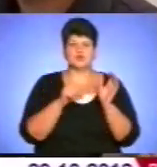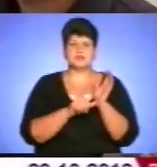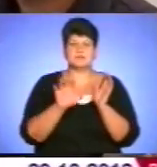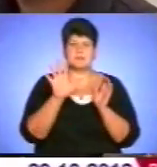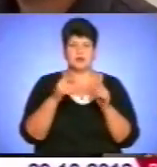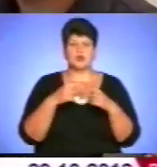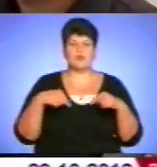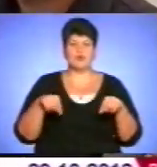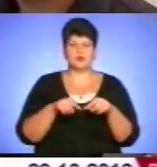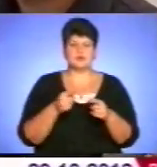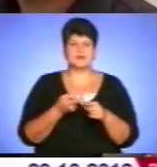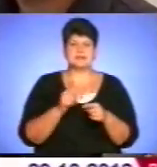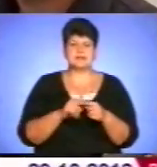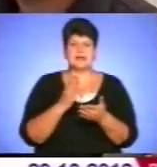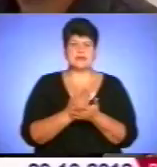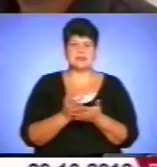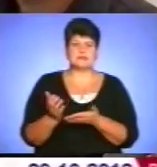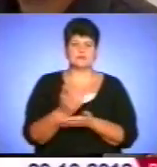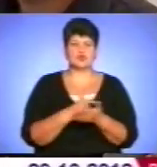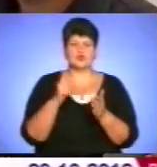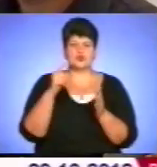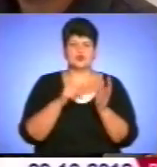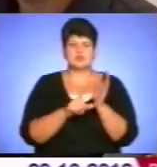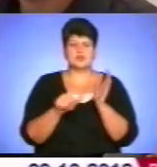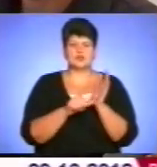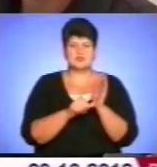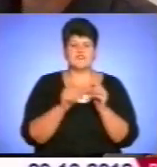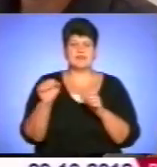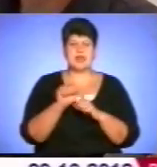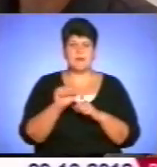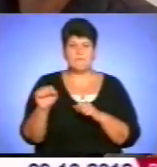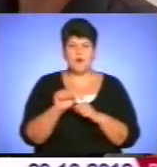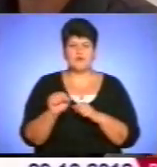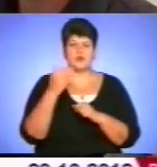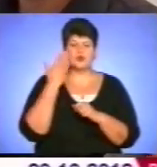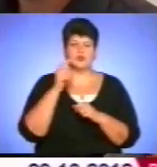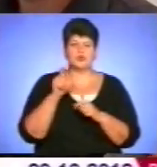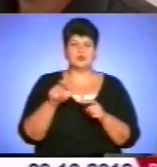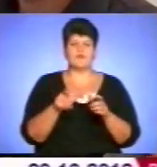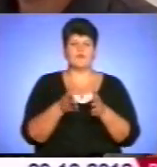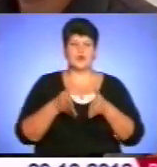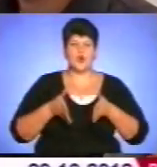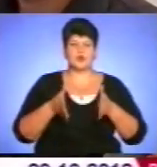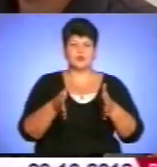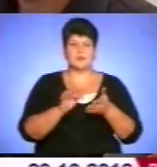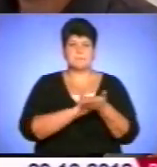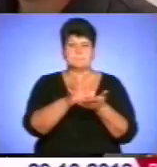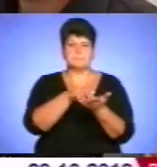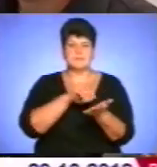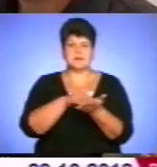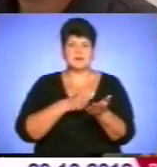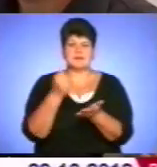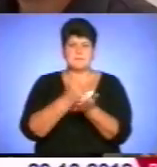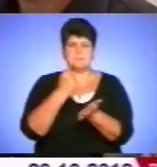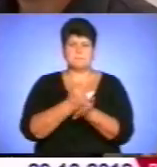відбувається, це є в Зборові чи в 166-му в Теребовлі, коли люди буквально в коридорах переписують протоколи, ставлять початки,